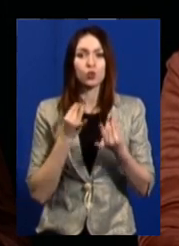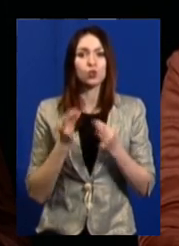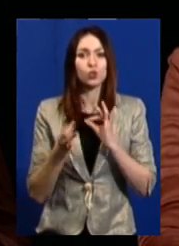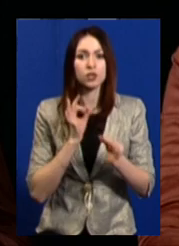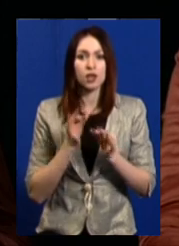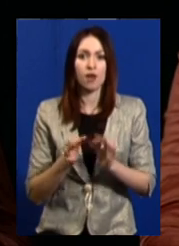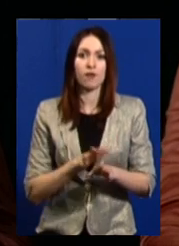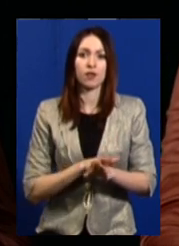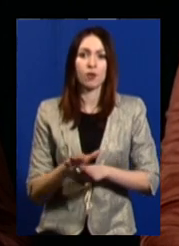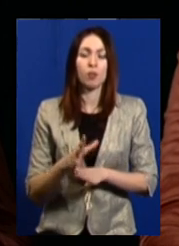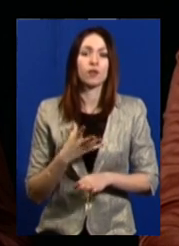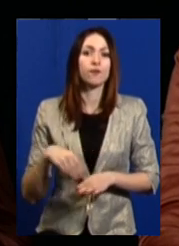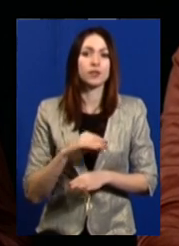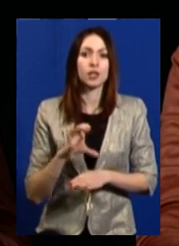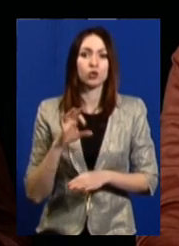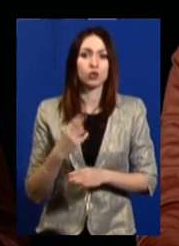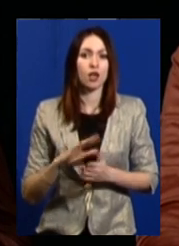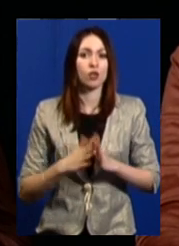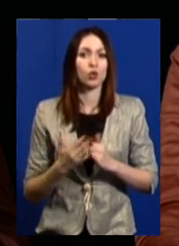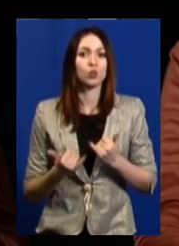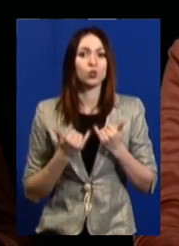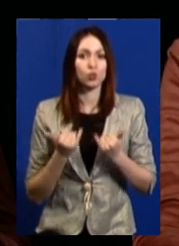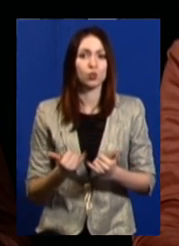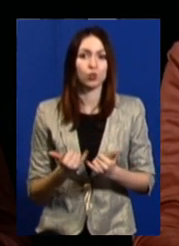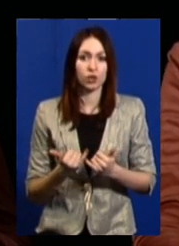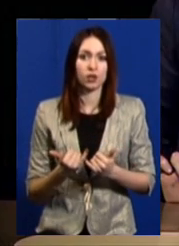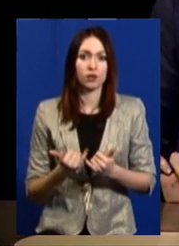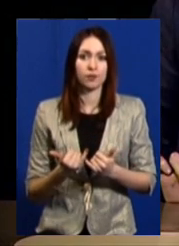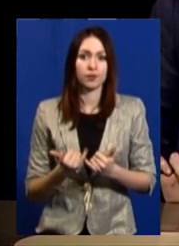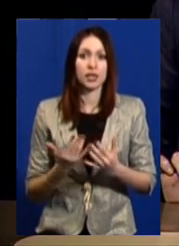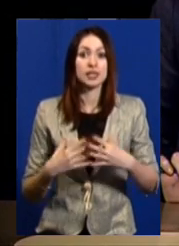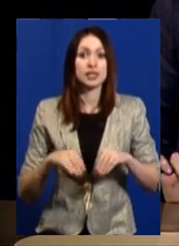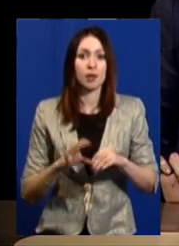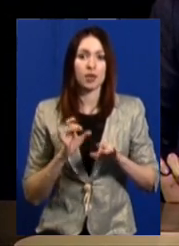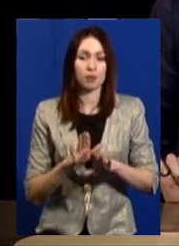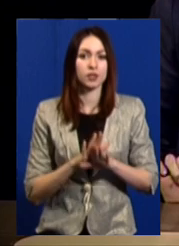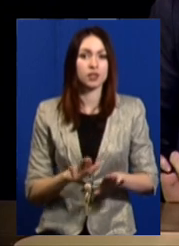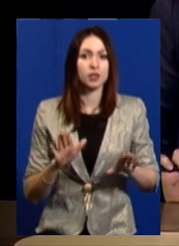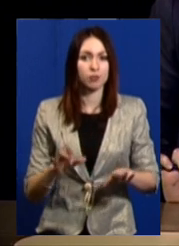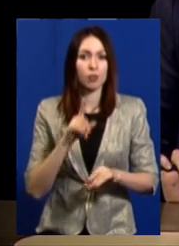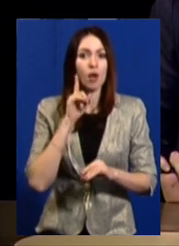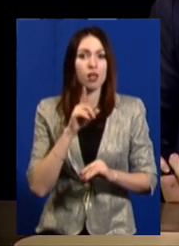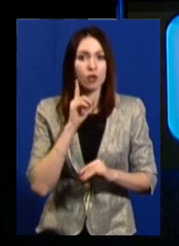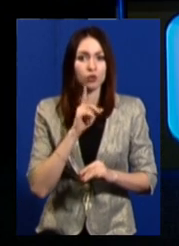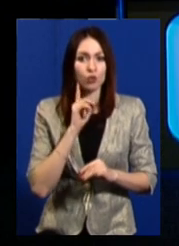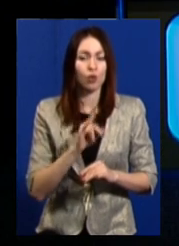здійснюють усі соціальні послуги саме сім'ям з дітьми, молоді,